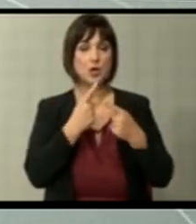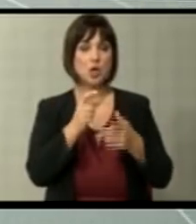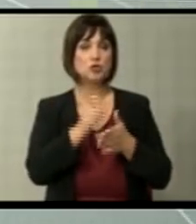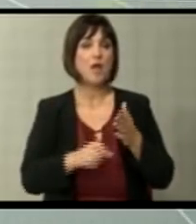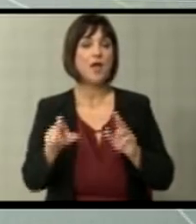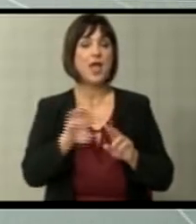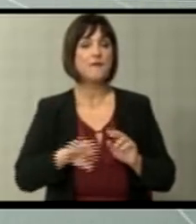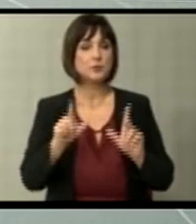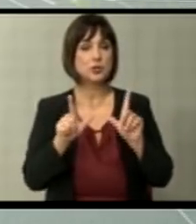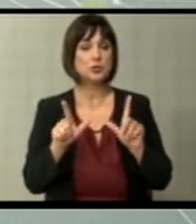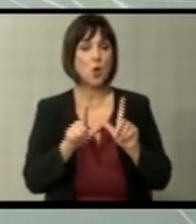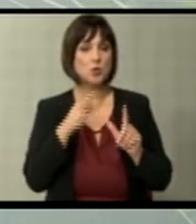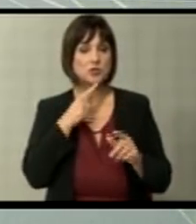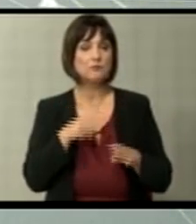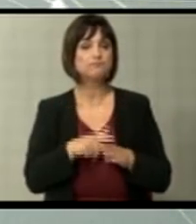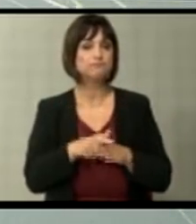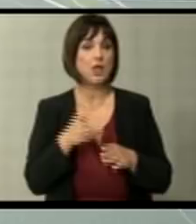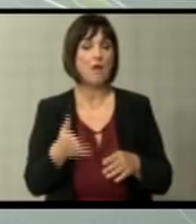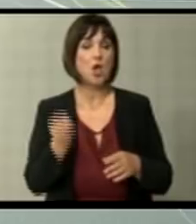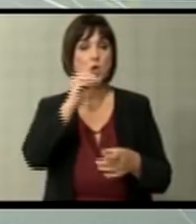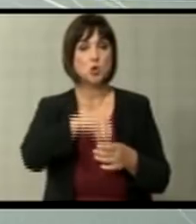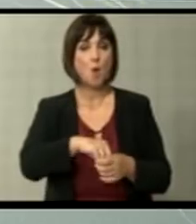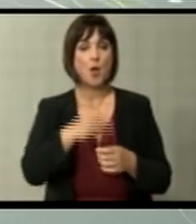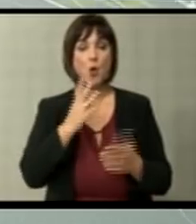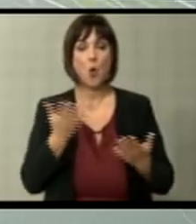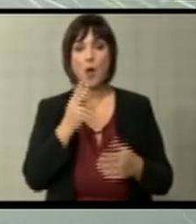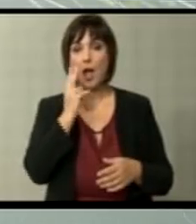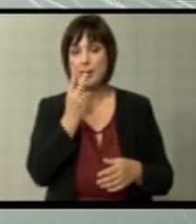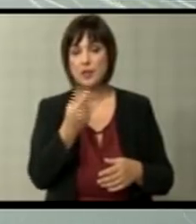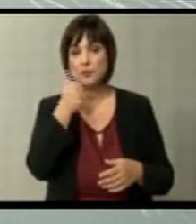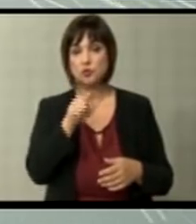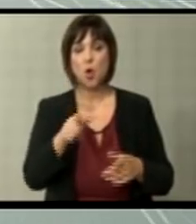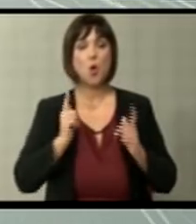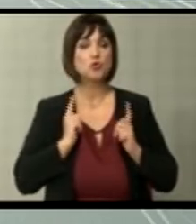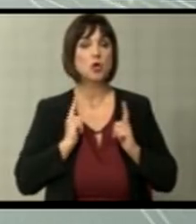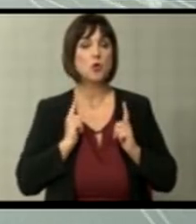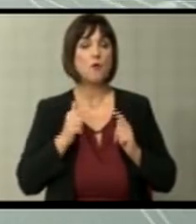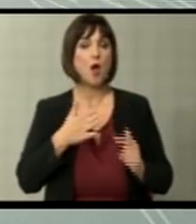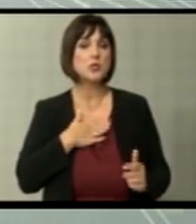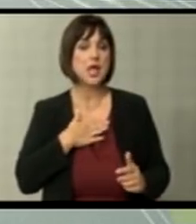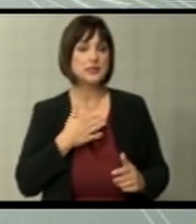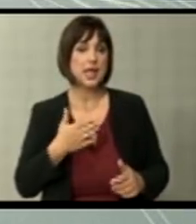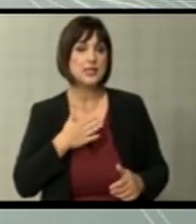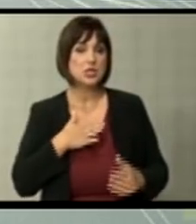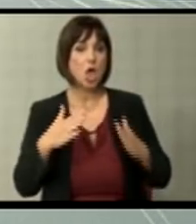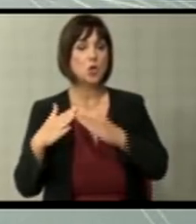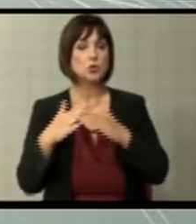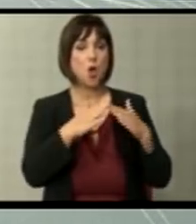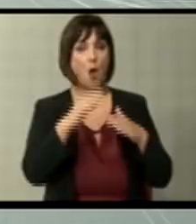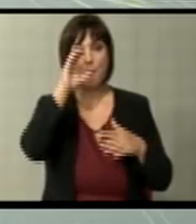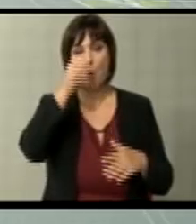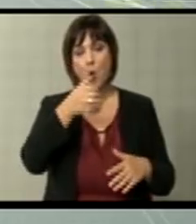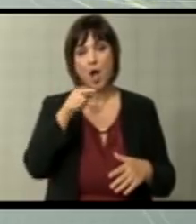членството во Европску дуѓе, што сега спорно. Дополнително ако гледаме што очекуват од нас нашите соседи